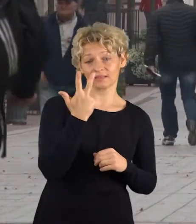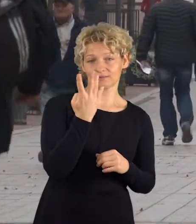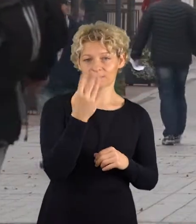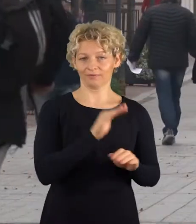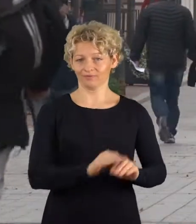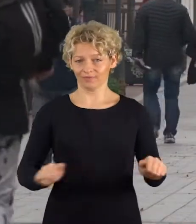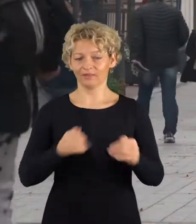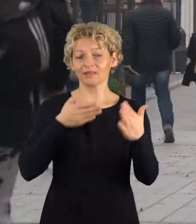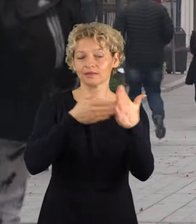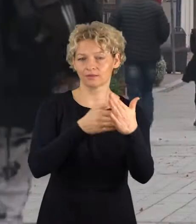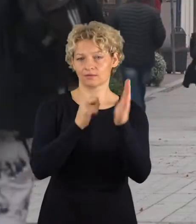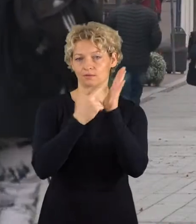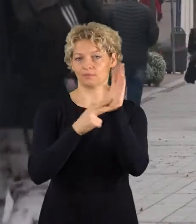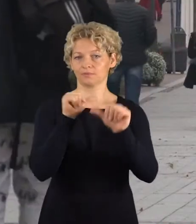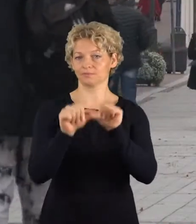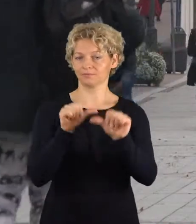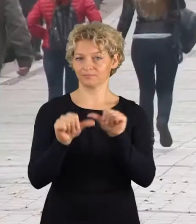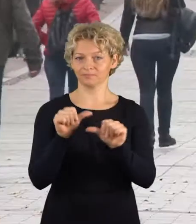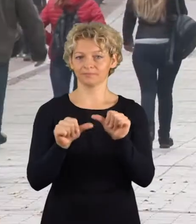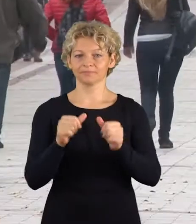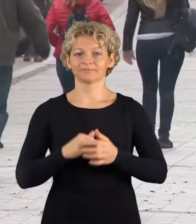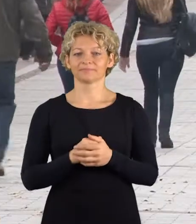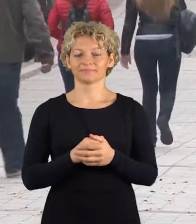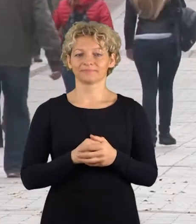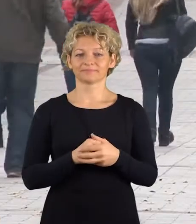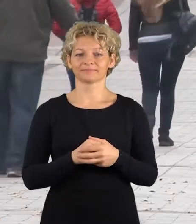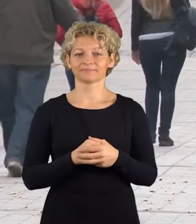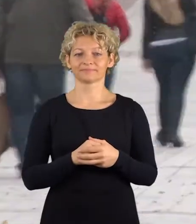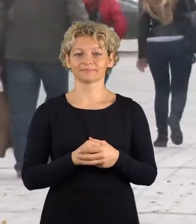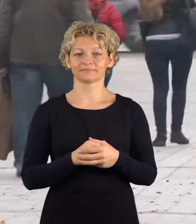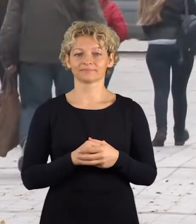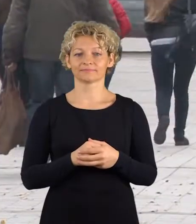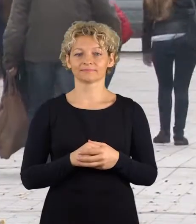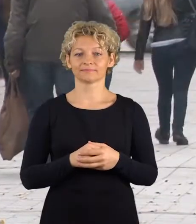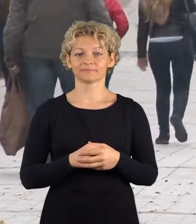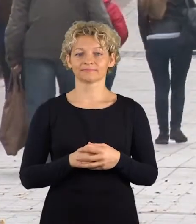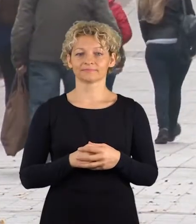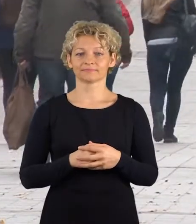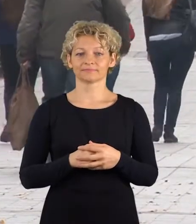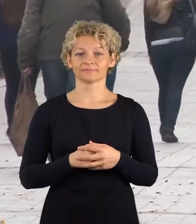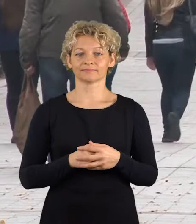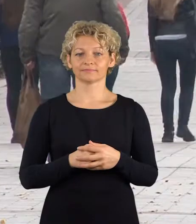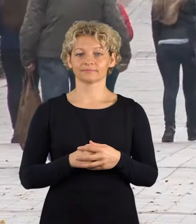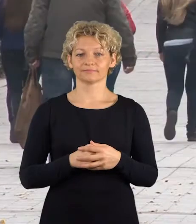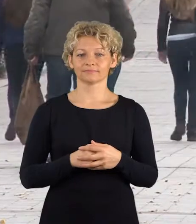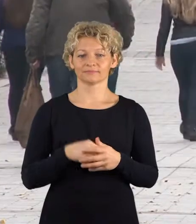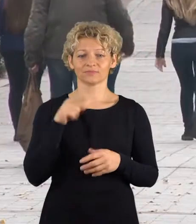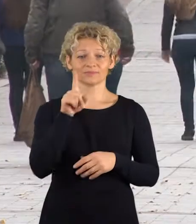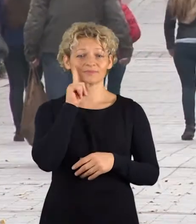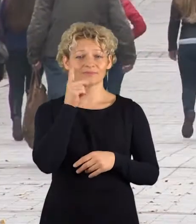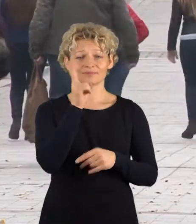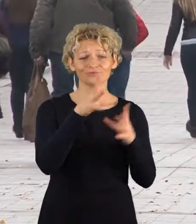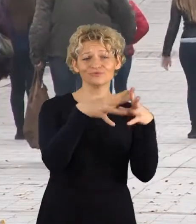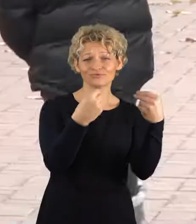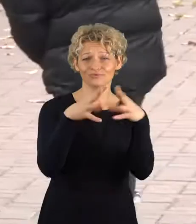tariant gausi šeima, tai tėvai ar globėjai, kurie augina ar globoja tris ir daugiau vaikų iki 18 metų. Tačiau daugumą žmonių, o